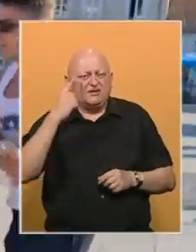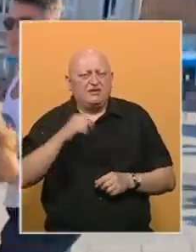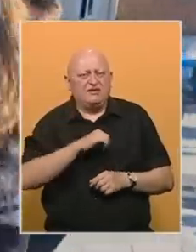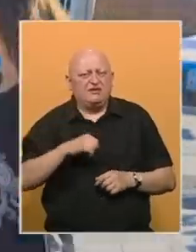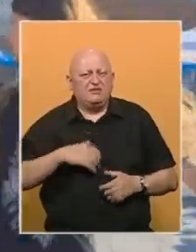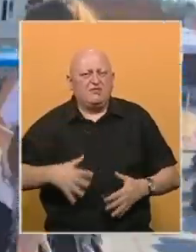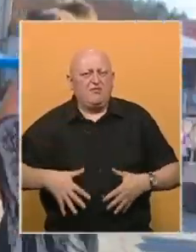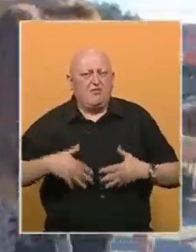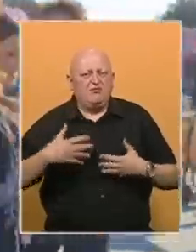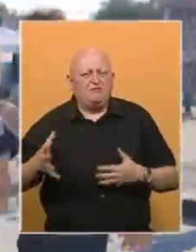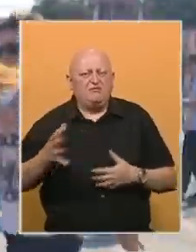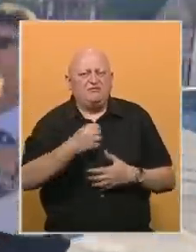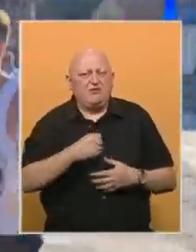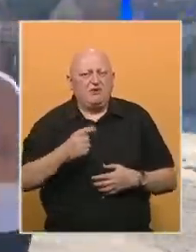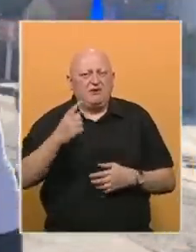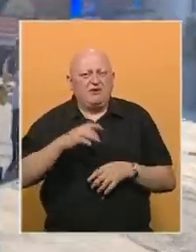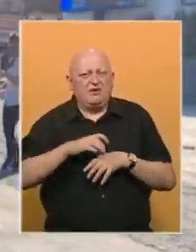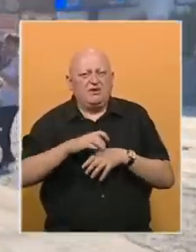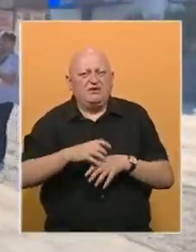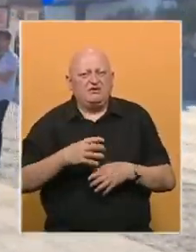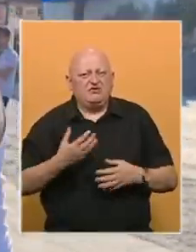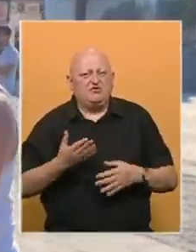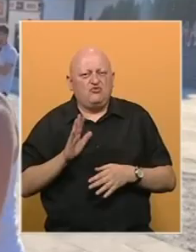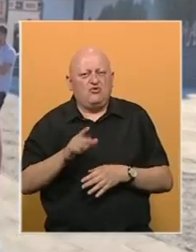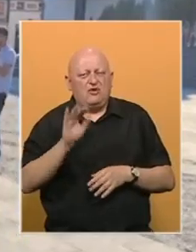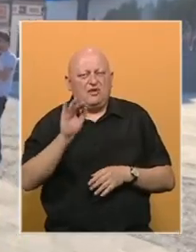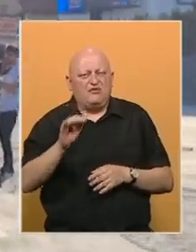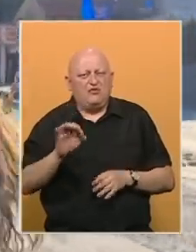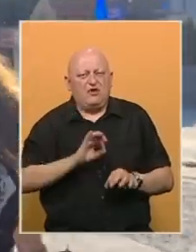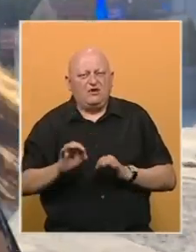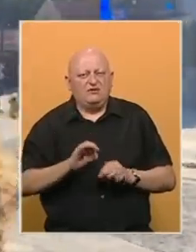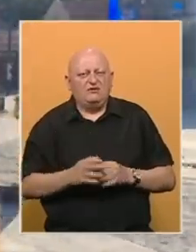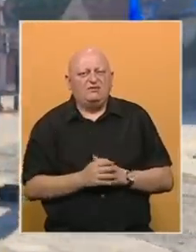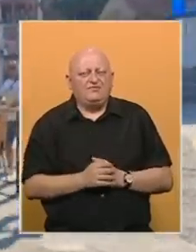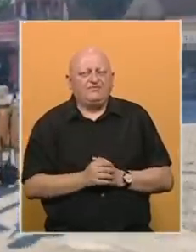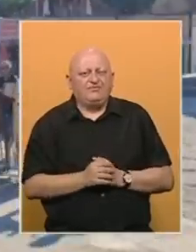samopouzdanje za pravuzemanje liderskih uloga na javlju organizatori.